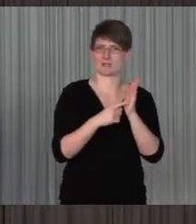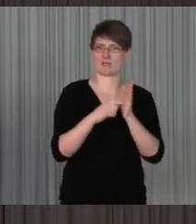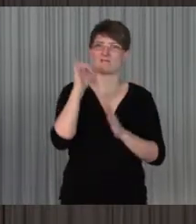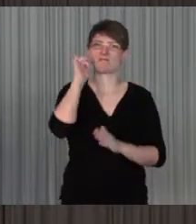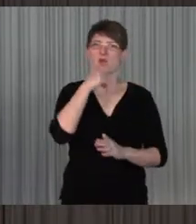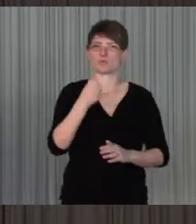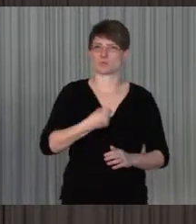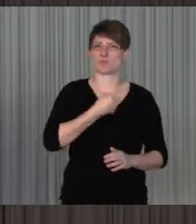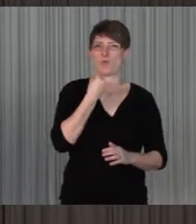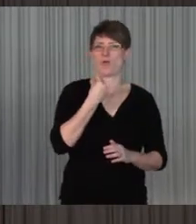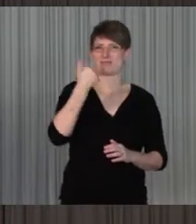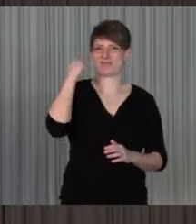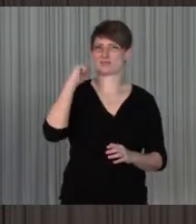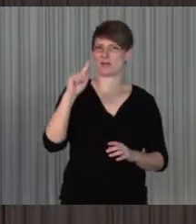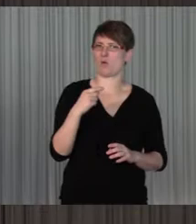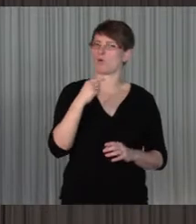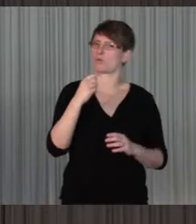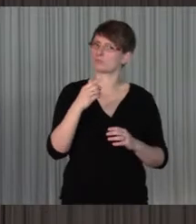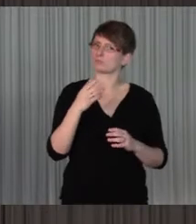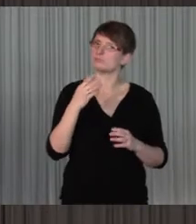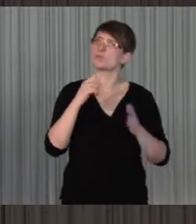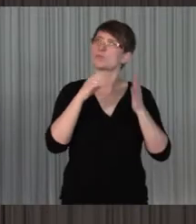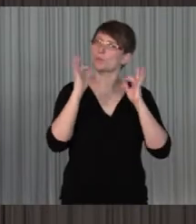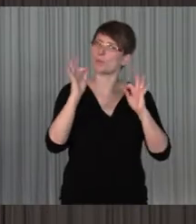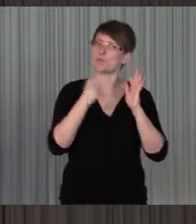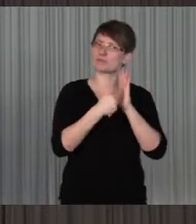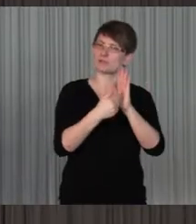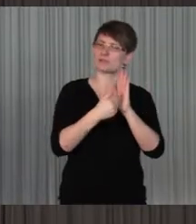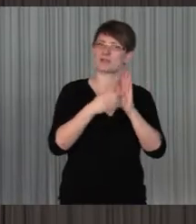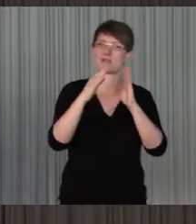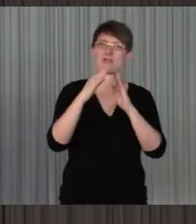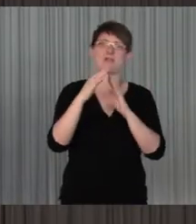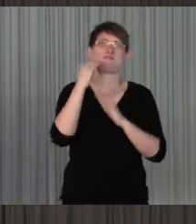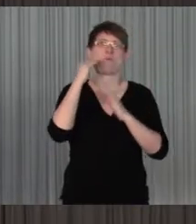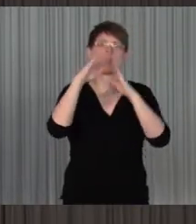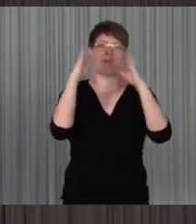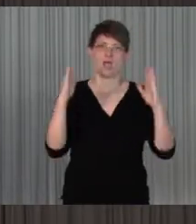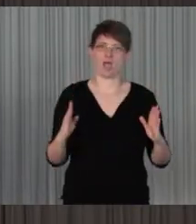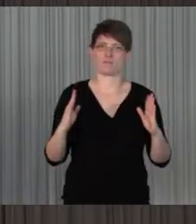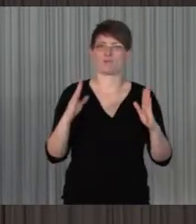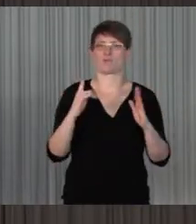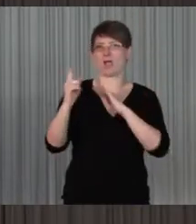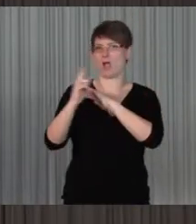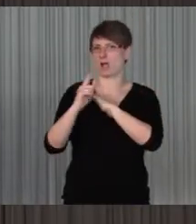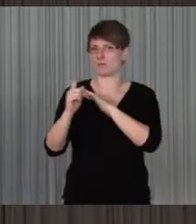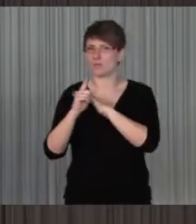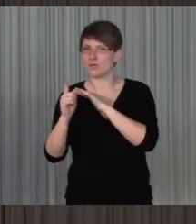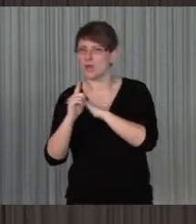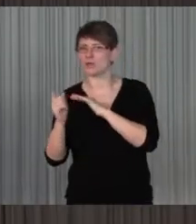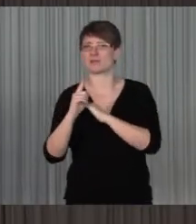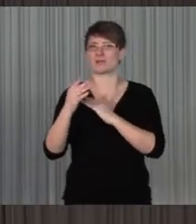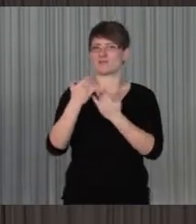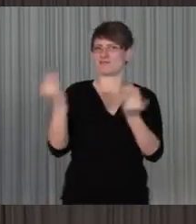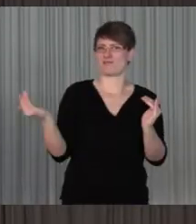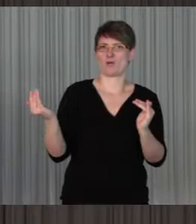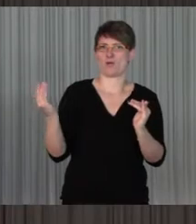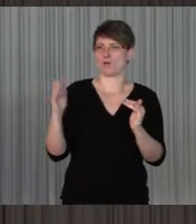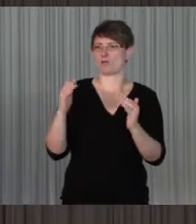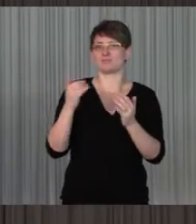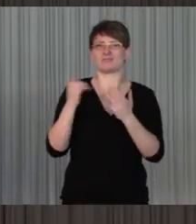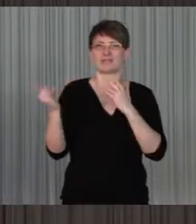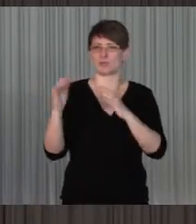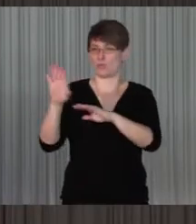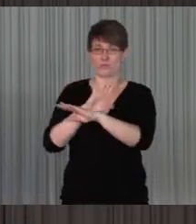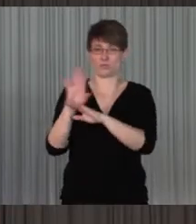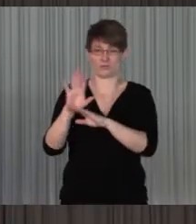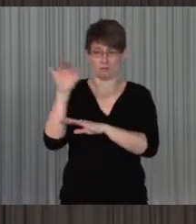ja sehr anschaulich gestern auch was dazu gesagt, sozusagen, wenn sie im Wohnheim oder ambulant betreut irgendwo wohnen, eben nicht unbedingt immer